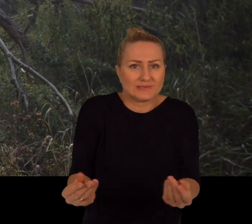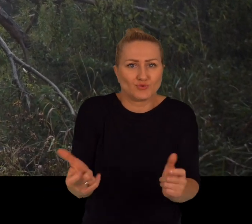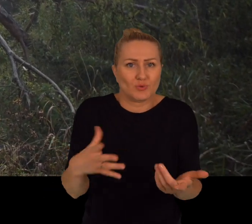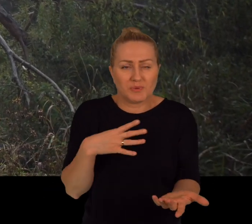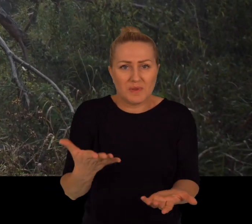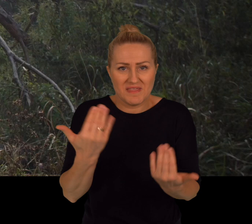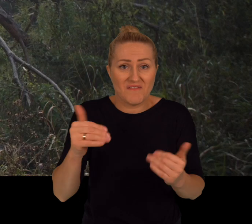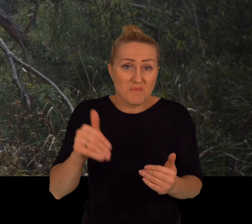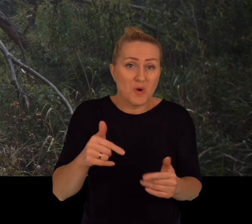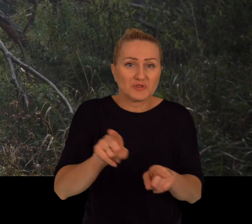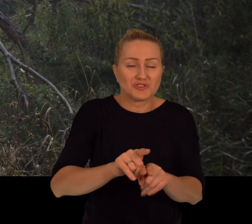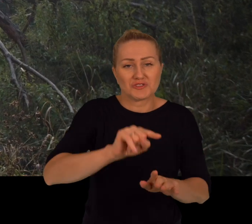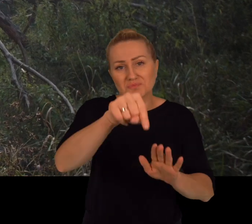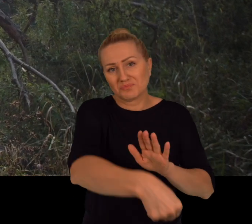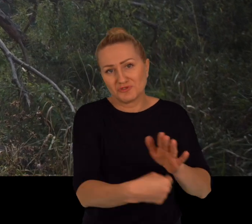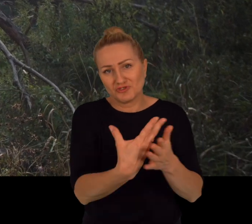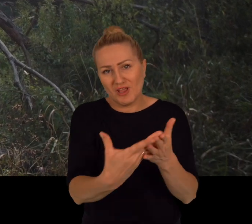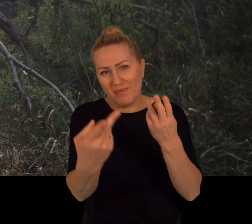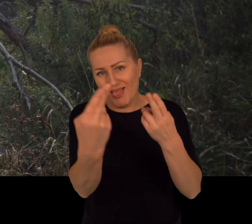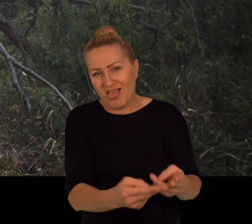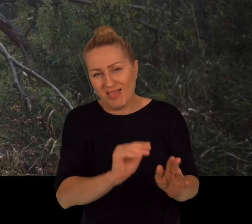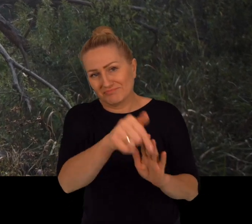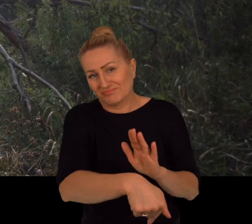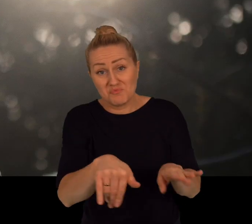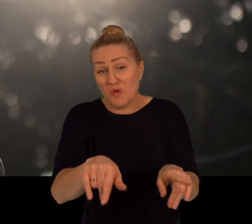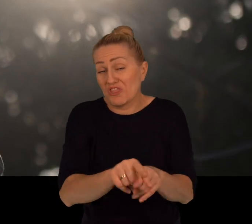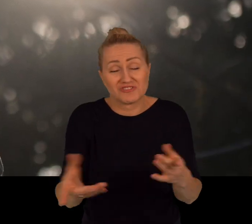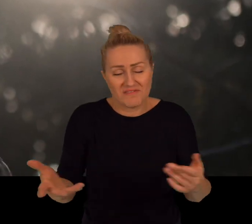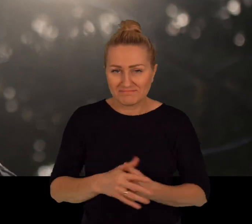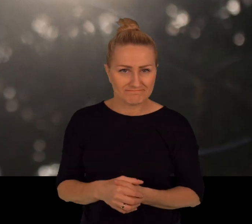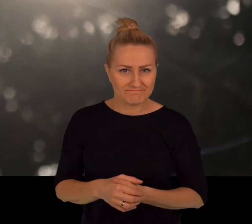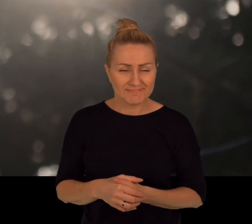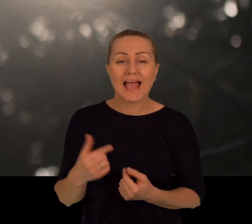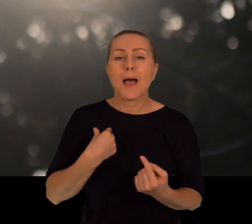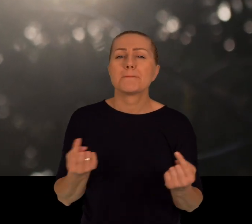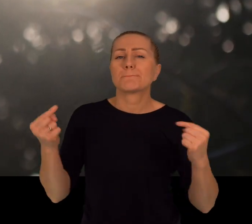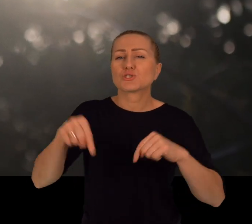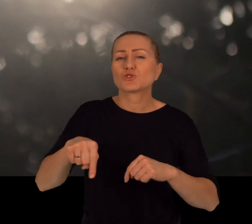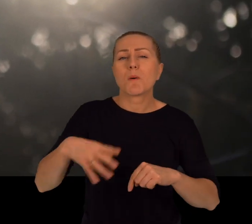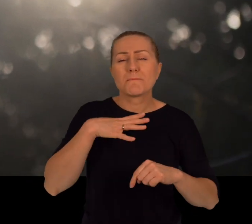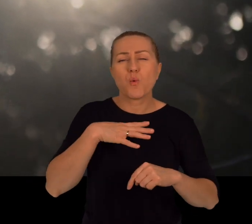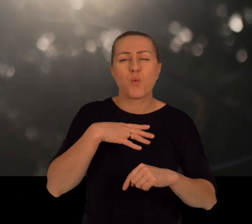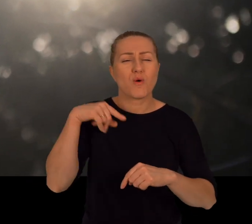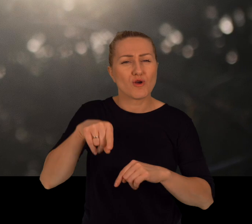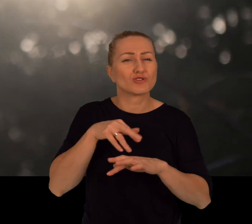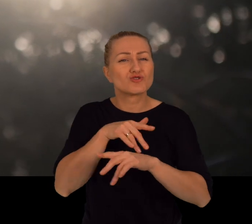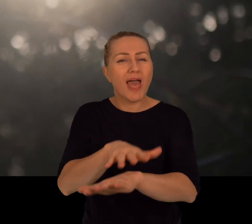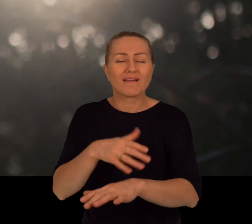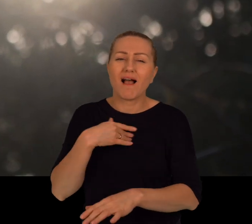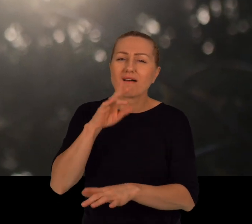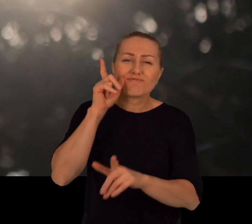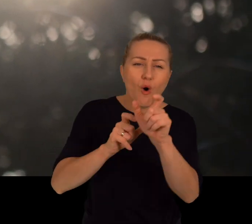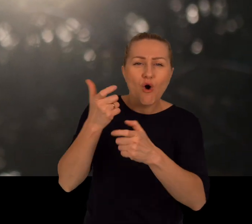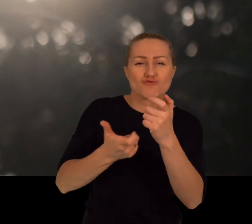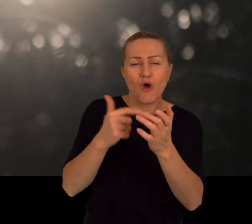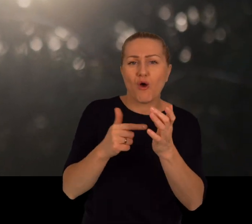bo równie dobrze mogły zostać pogrzebane gdzieś pod zwałami tej ziemi. Ja przyszedłem tutaj, jeszcze fotografowałem rzekę w stanie